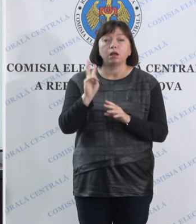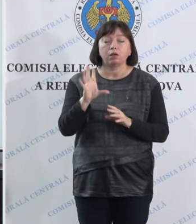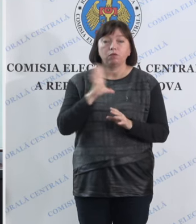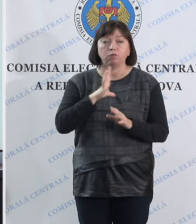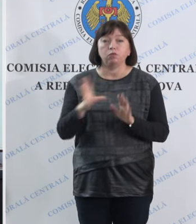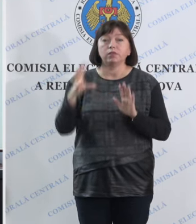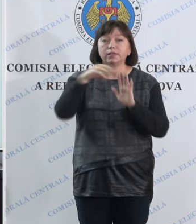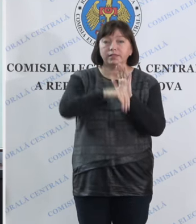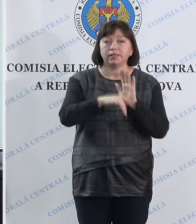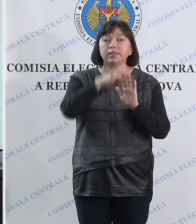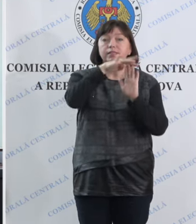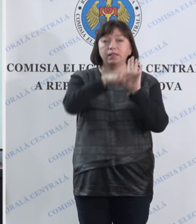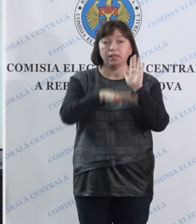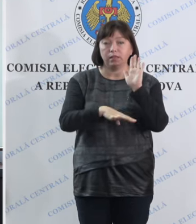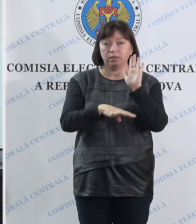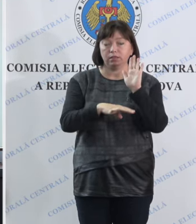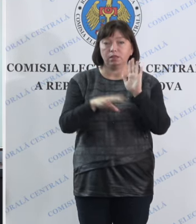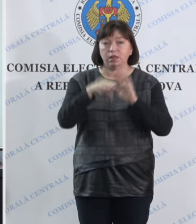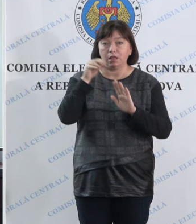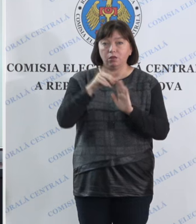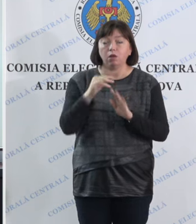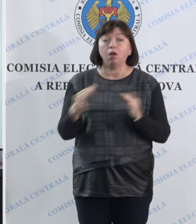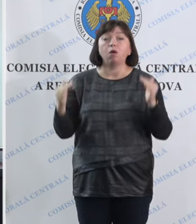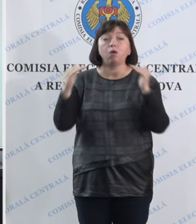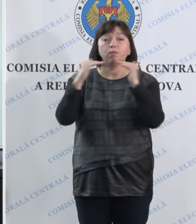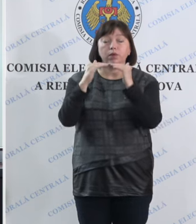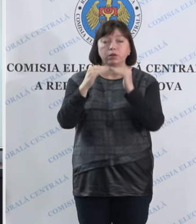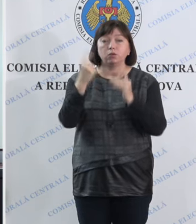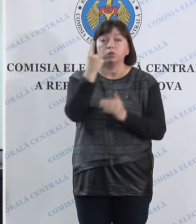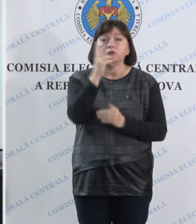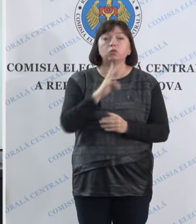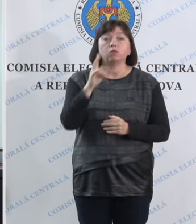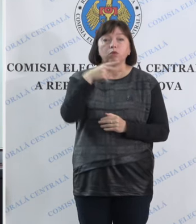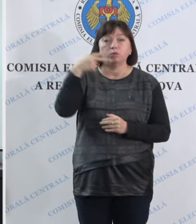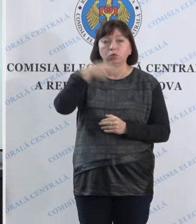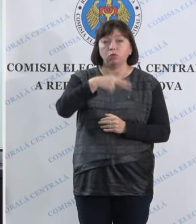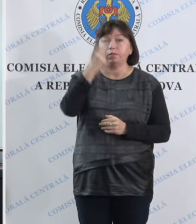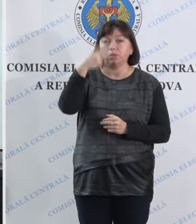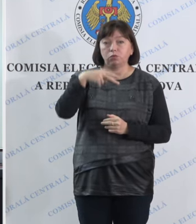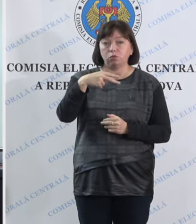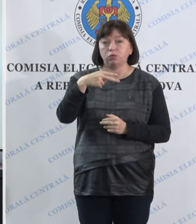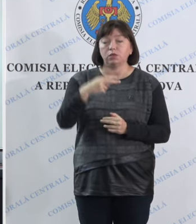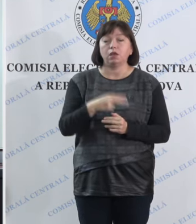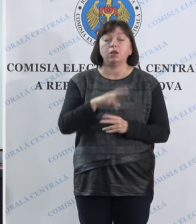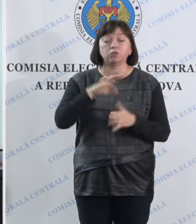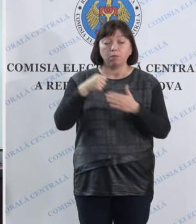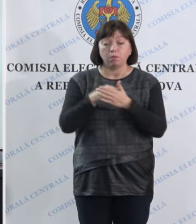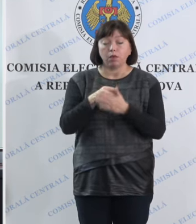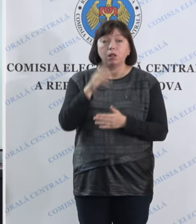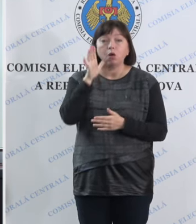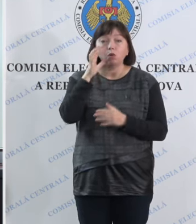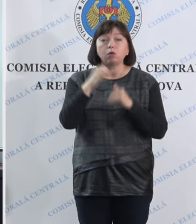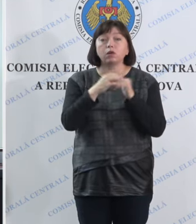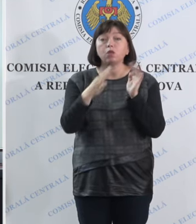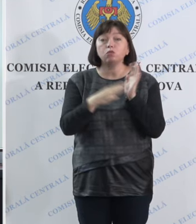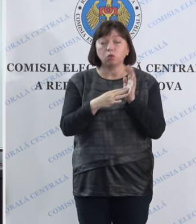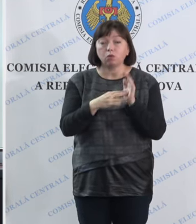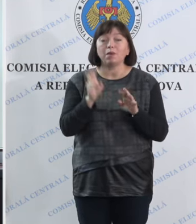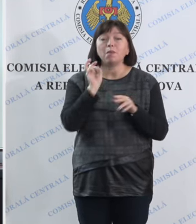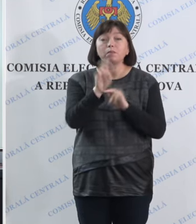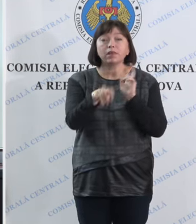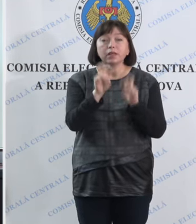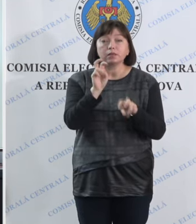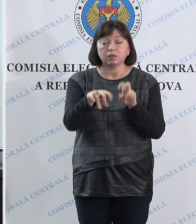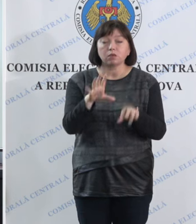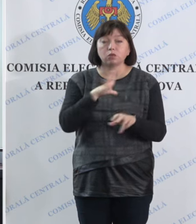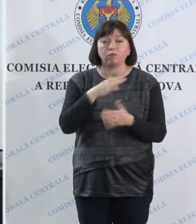listele electorale. Comparativ cu 1 noiembrie 2020, până la ora 19, prezența